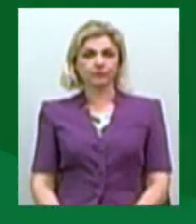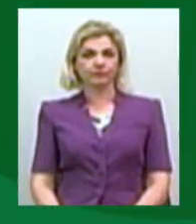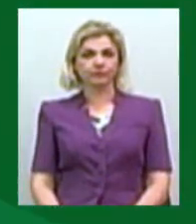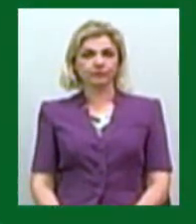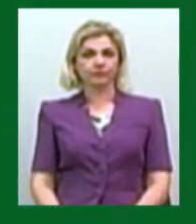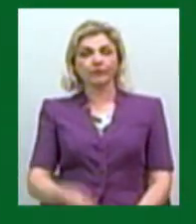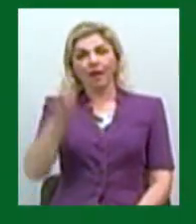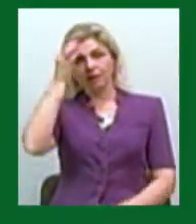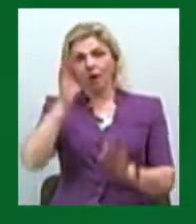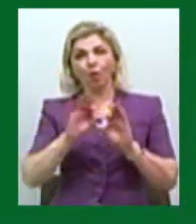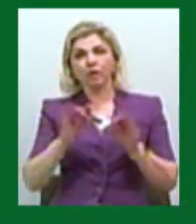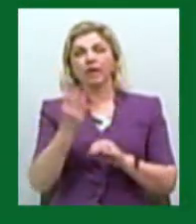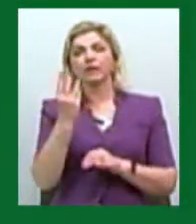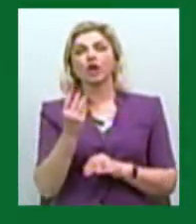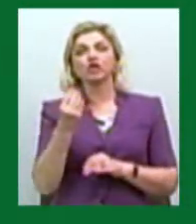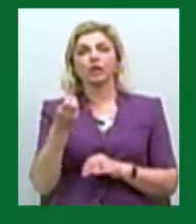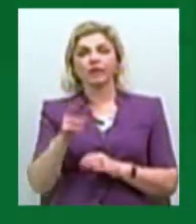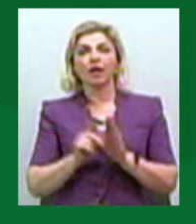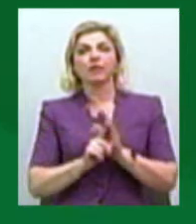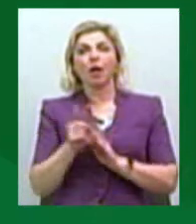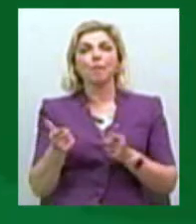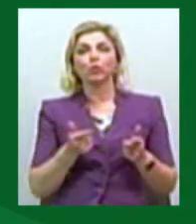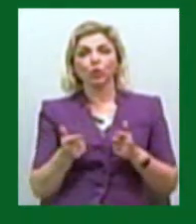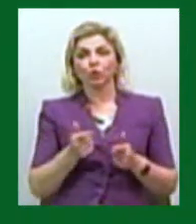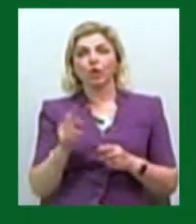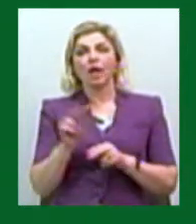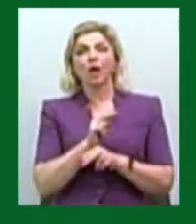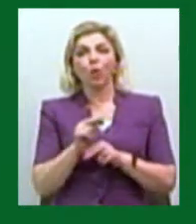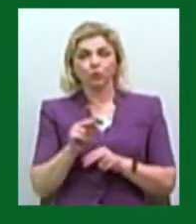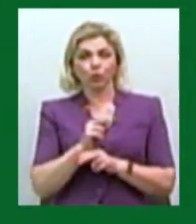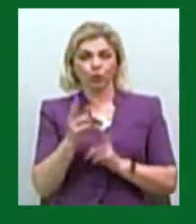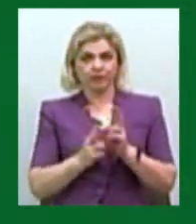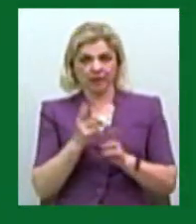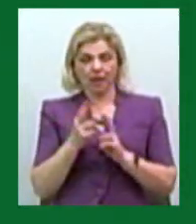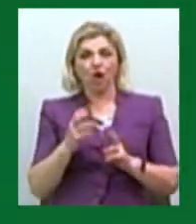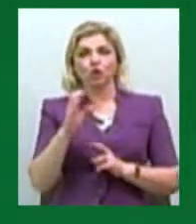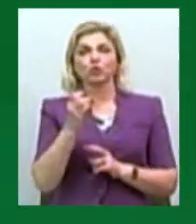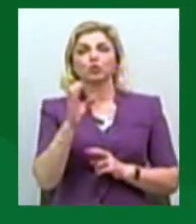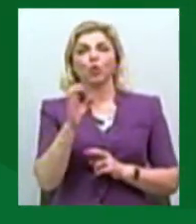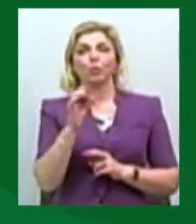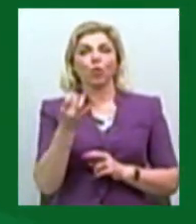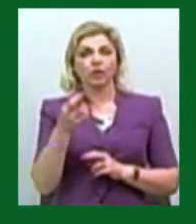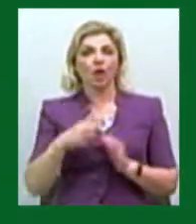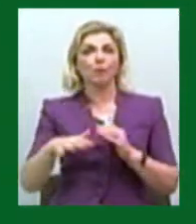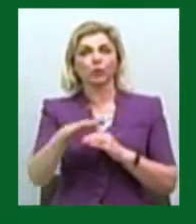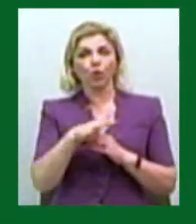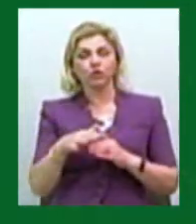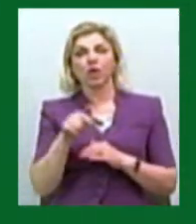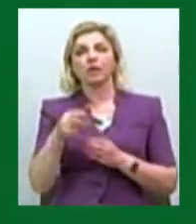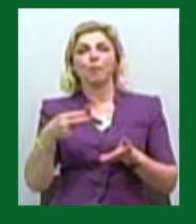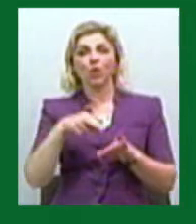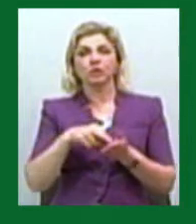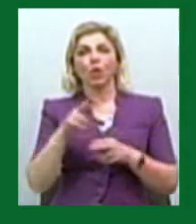Нагадаємо, 3 червня розпочалась підготовка з реконструкції Соборної площі. Біля Інгульського узвозу встановили